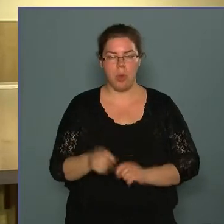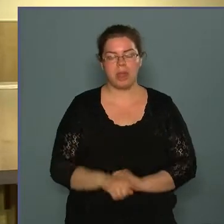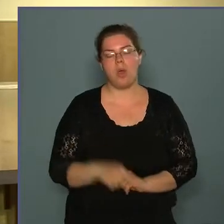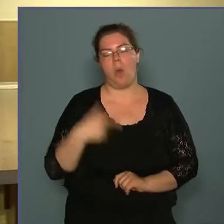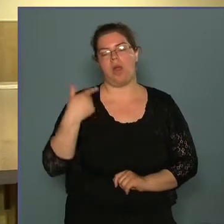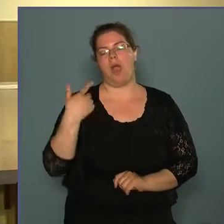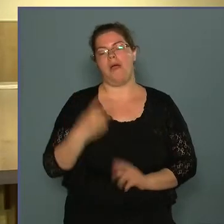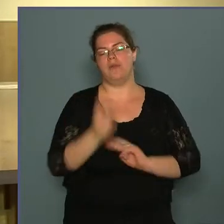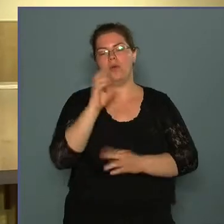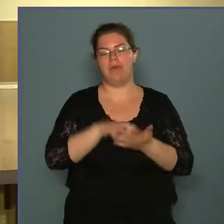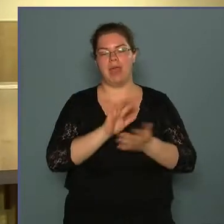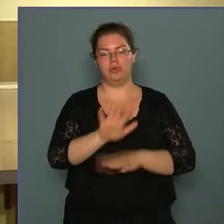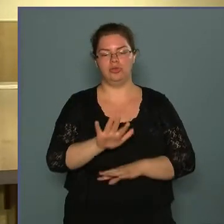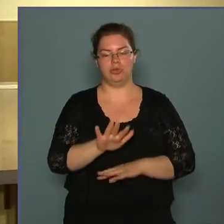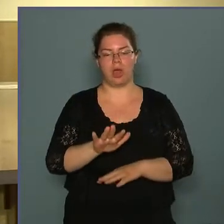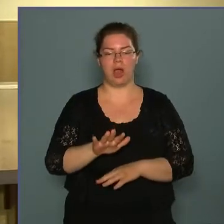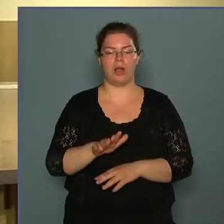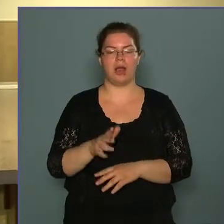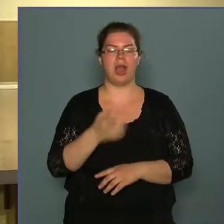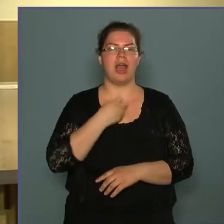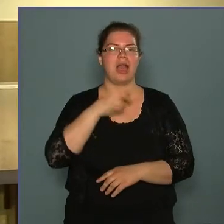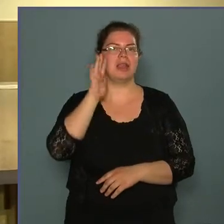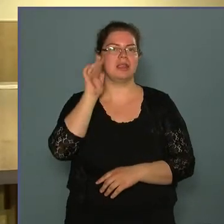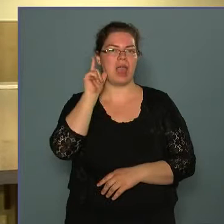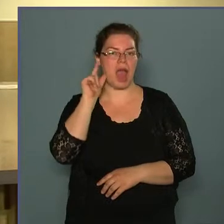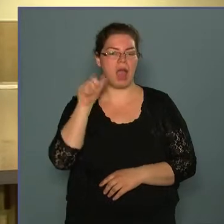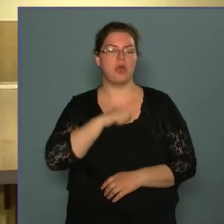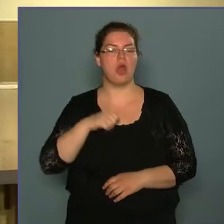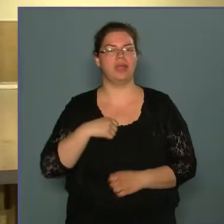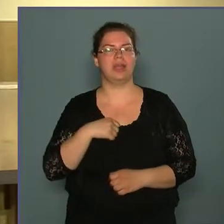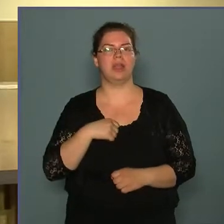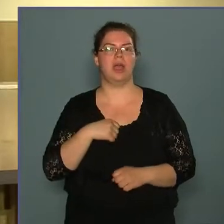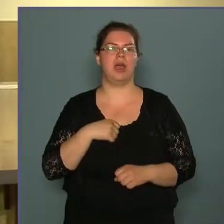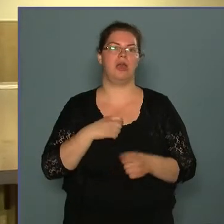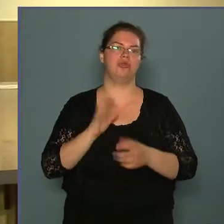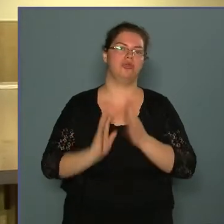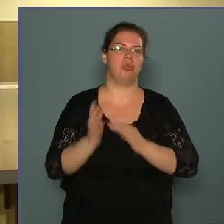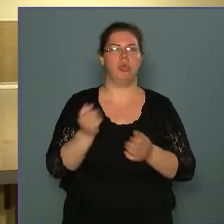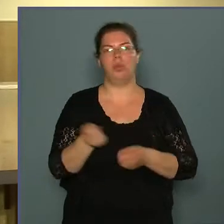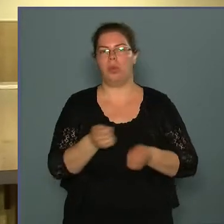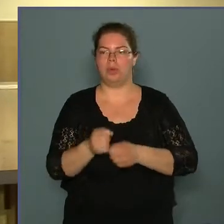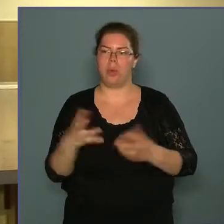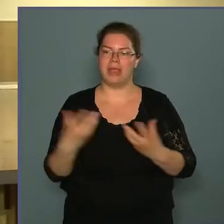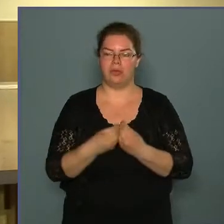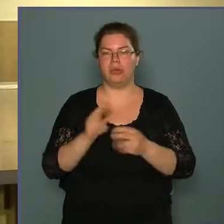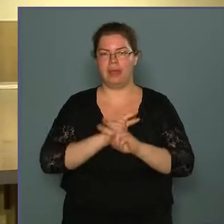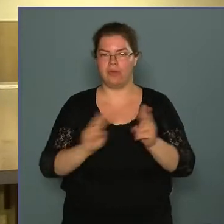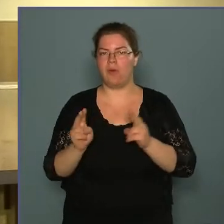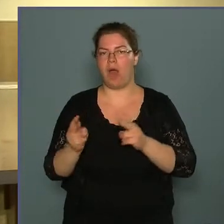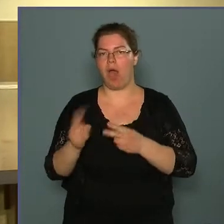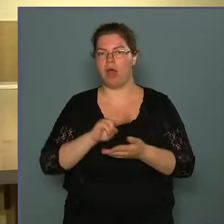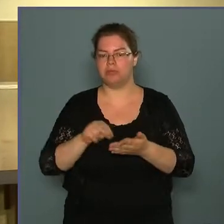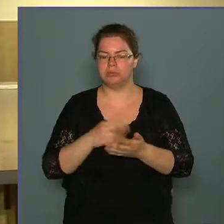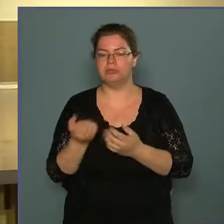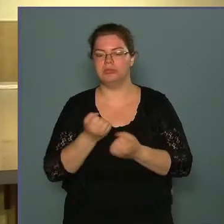fővárosnak gyál önkéntes tűzoltóegyesülettel is van megállapodási szerződése, ez úgy szokott működni,